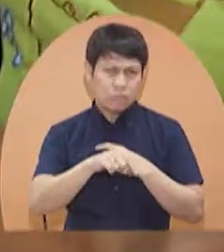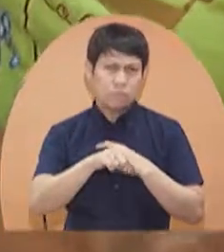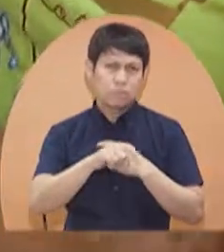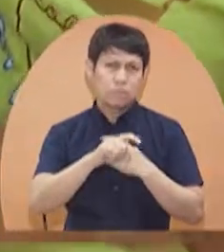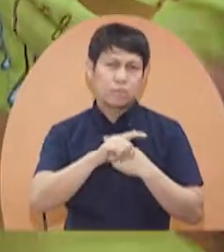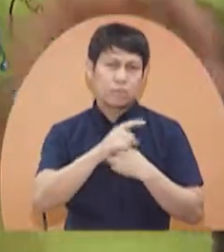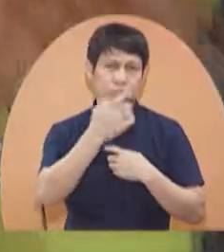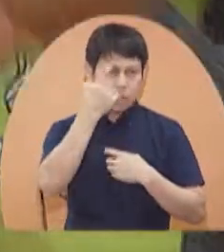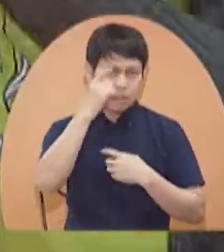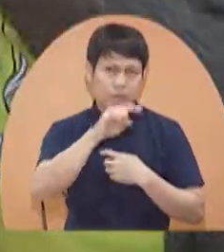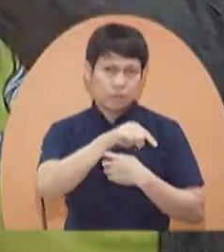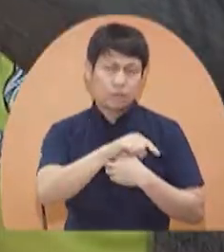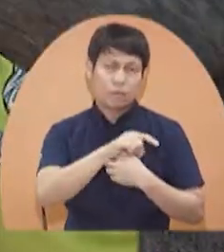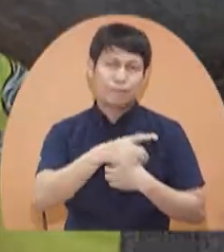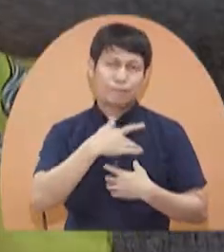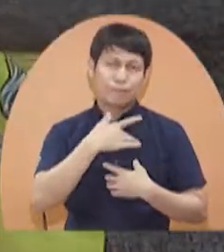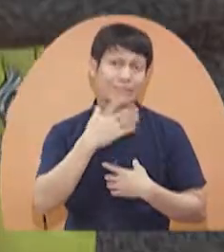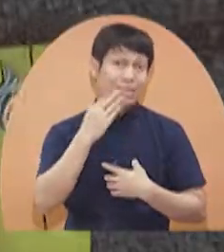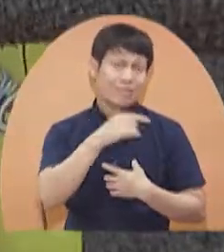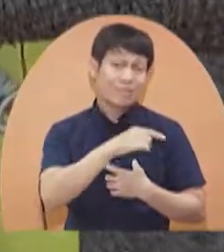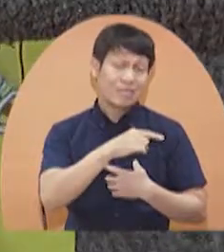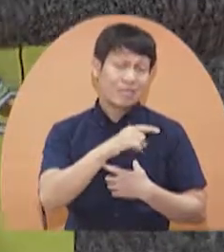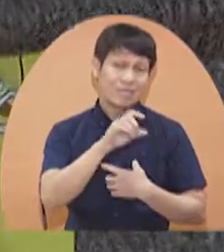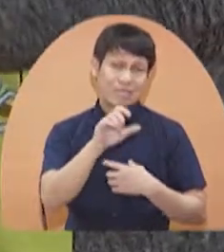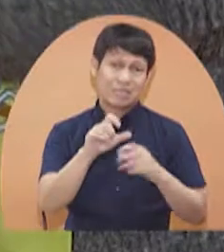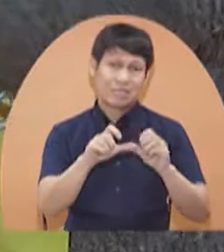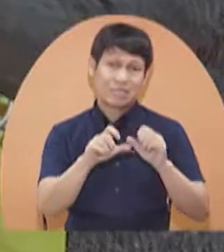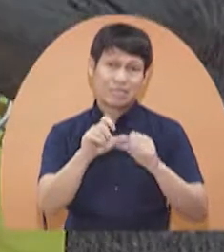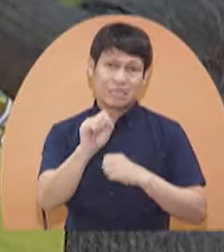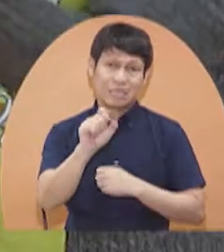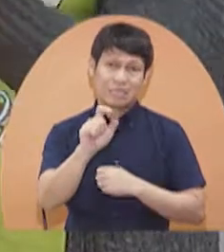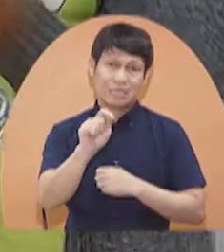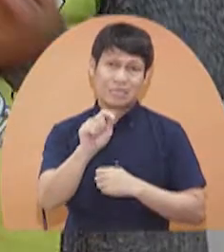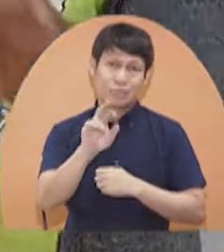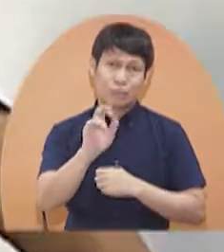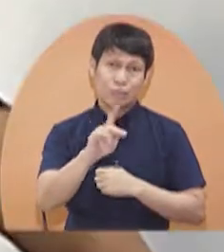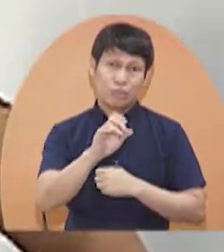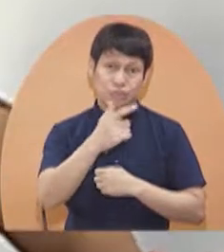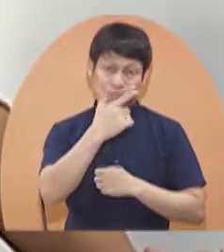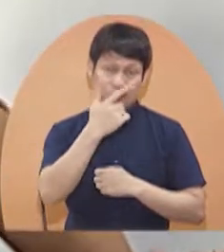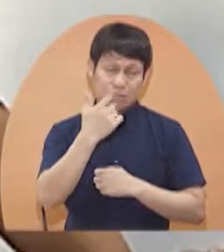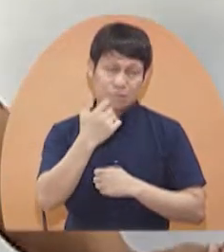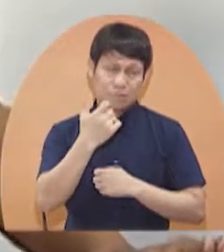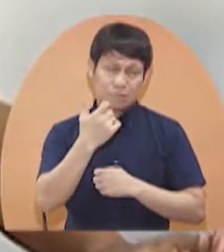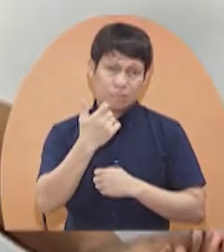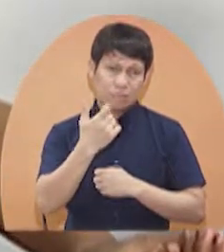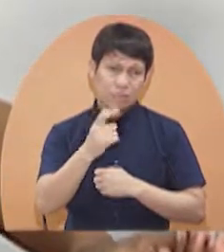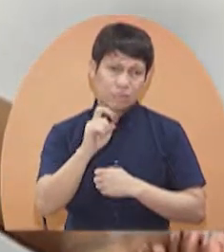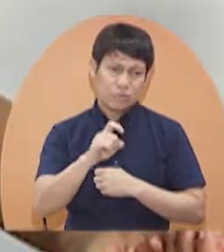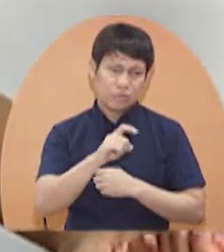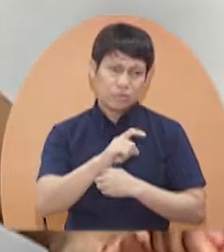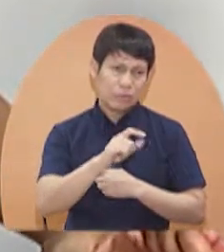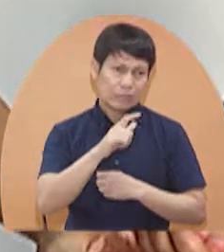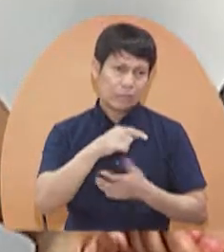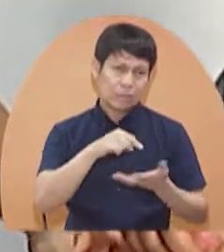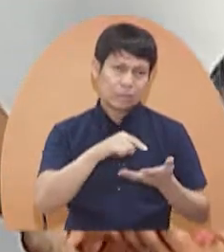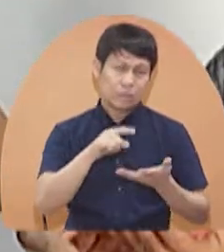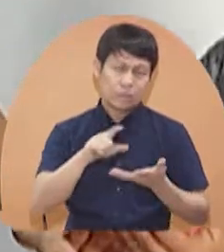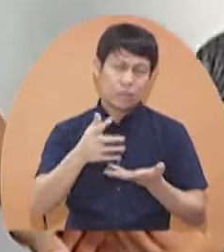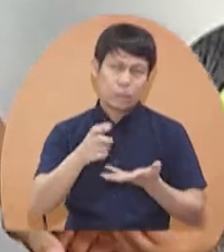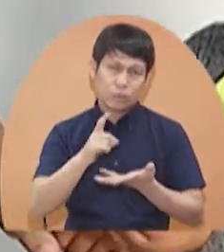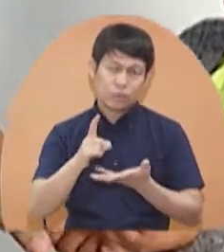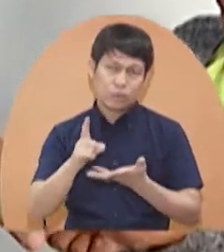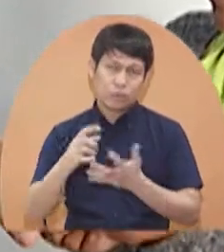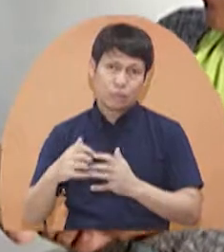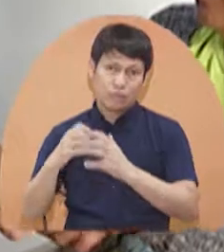na na-stroke na pala siya. Hindi siya nakapagpapacheck-up dahil umaasa siya na makapagpundar siya